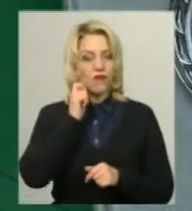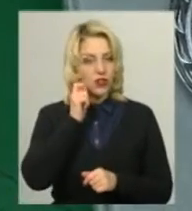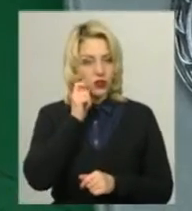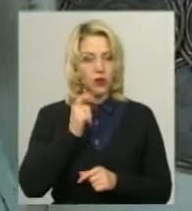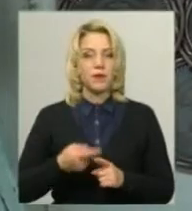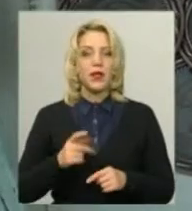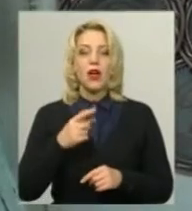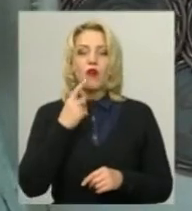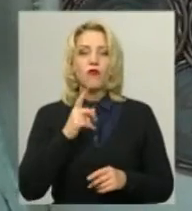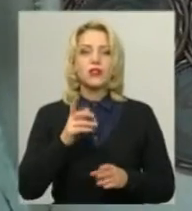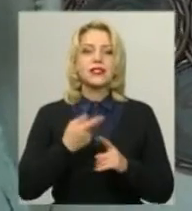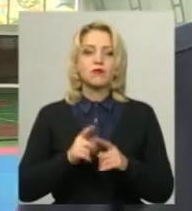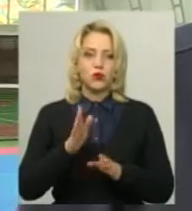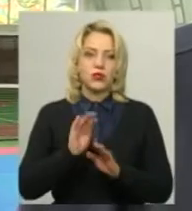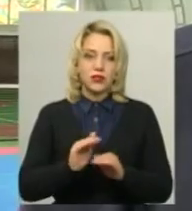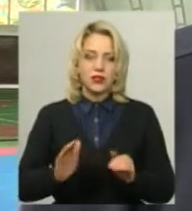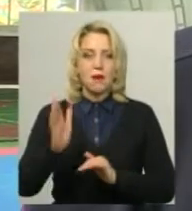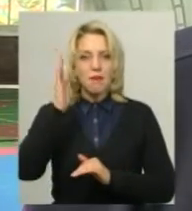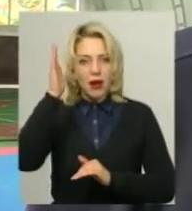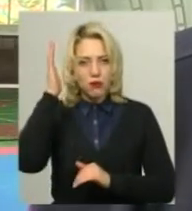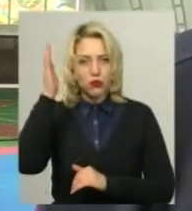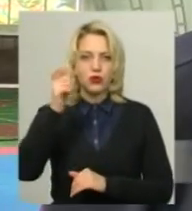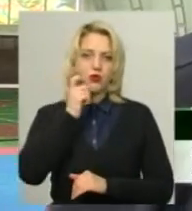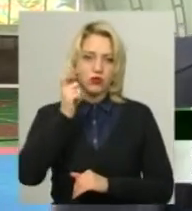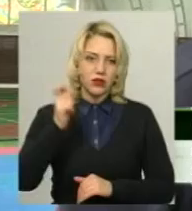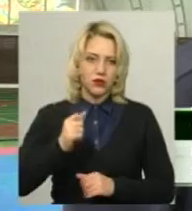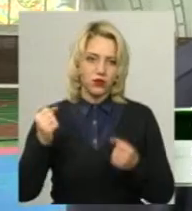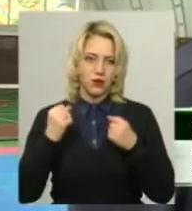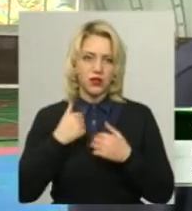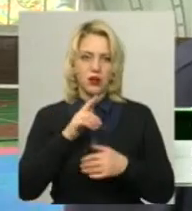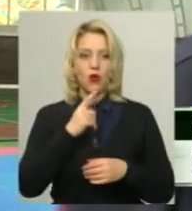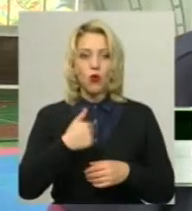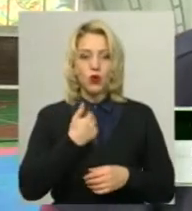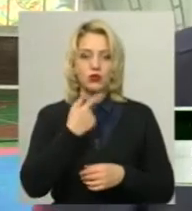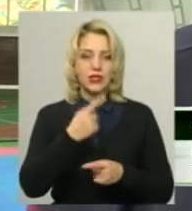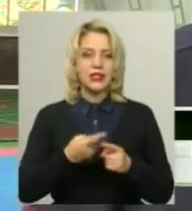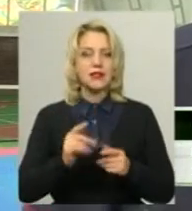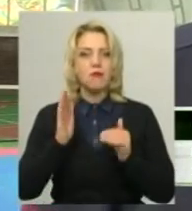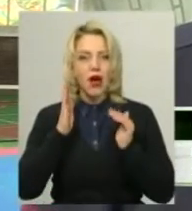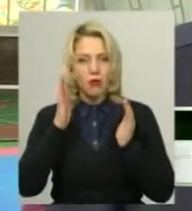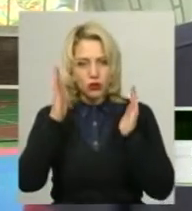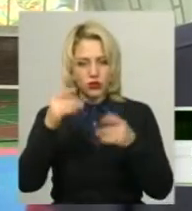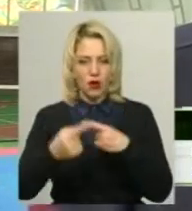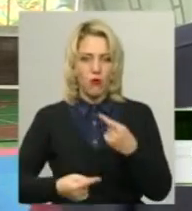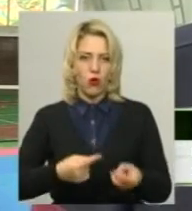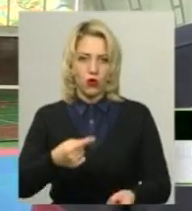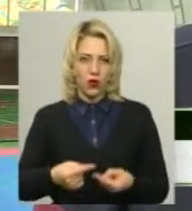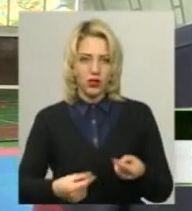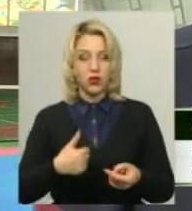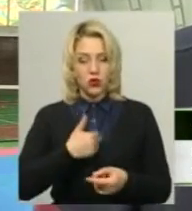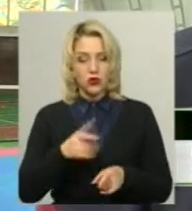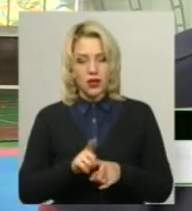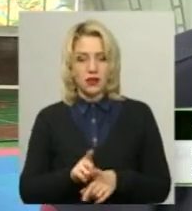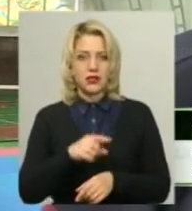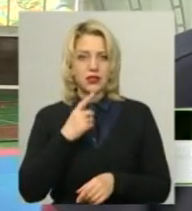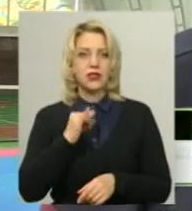називає майбутнім українського спорту. Наше майбутнє покоління, я вам так хочу сказати. А підсумкові турнири вже